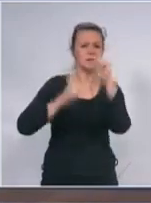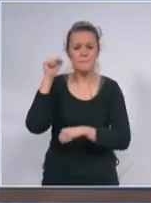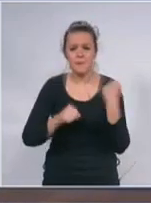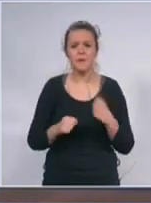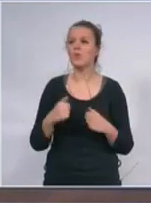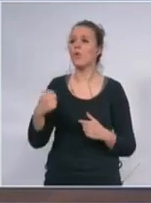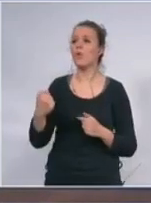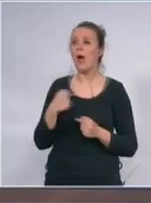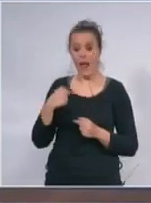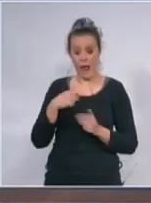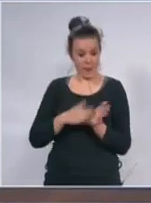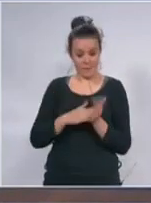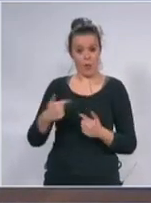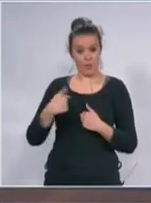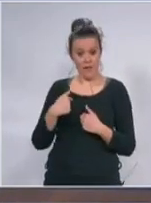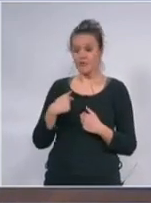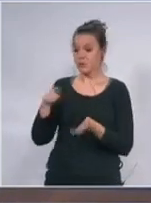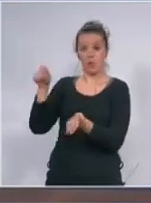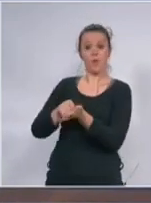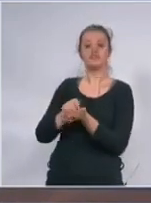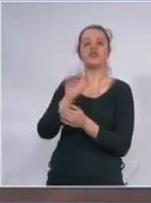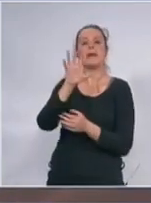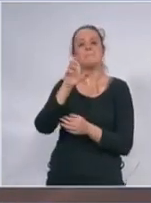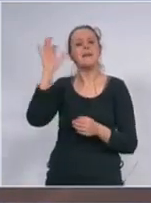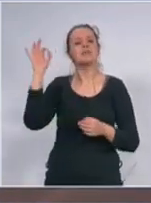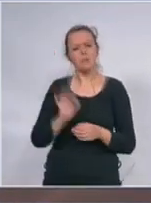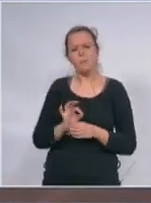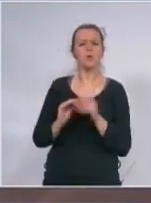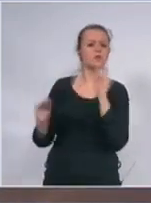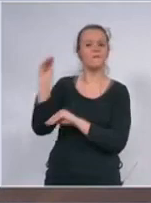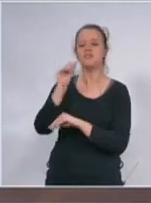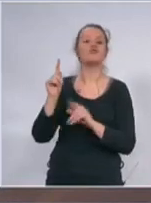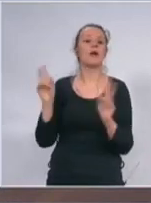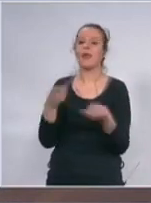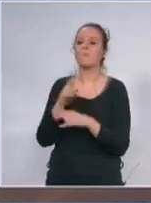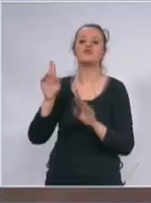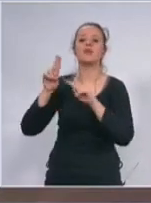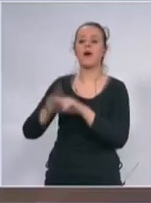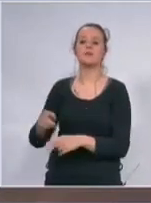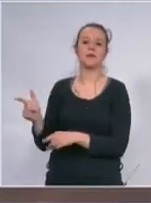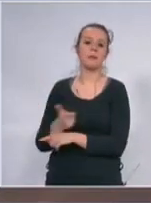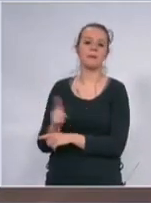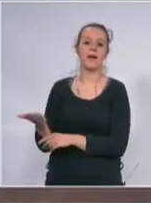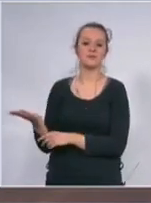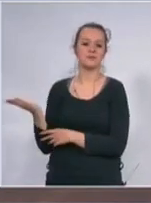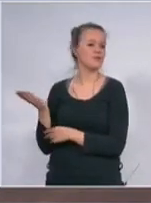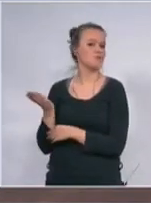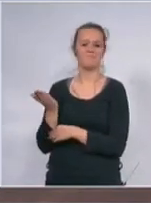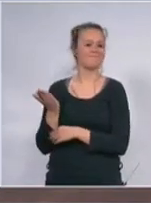po 500% više brašna i svega drugog ne mogu da opustoši šerafove ova država je organizovana i ozbiljna